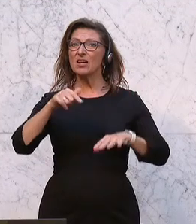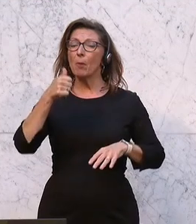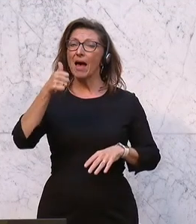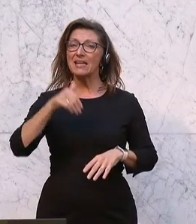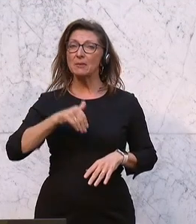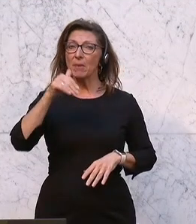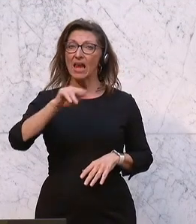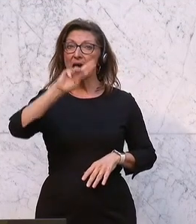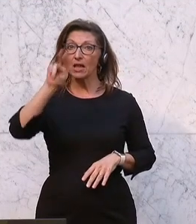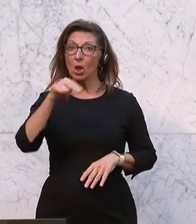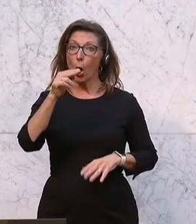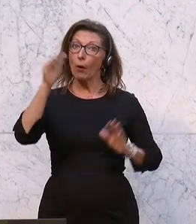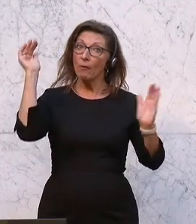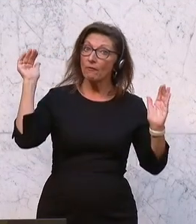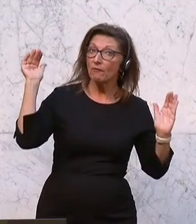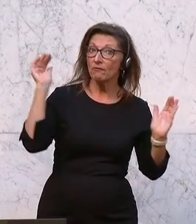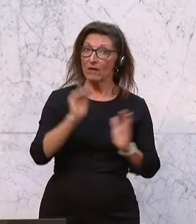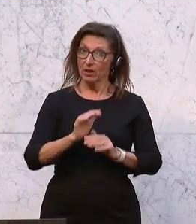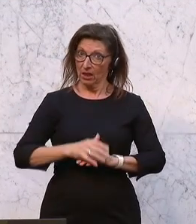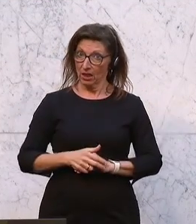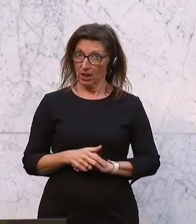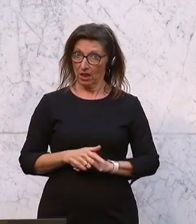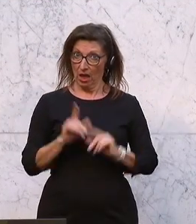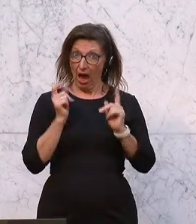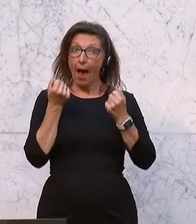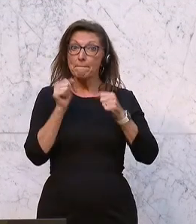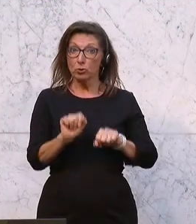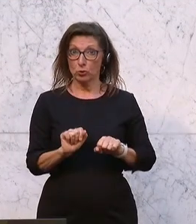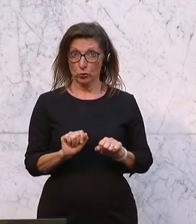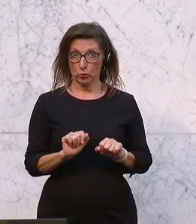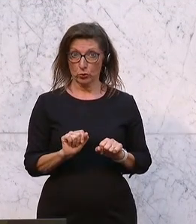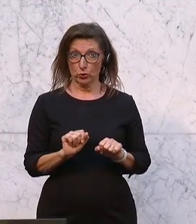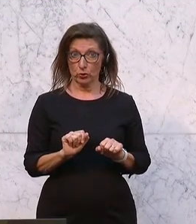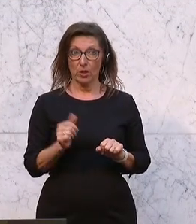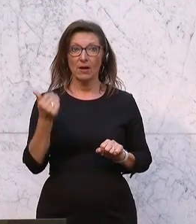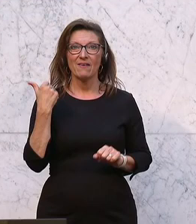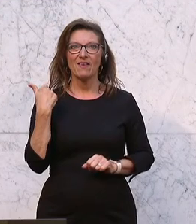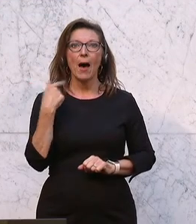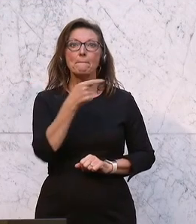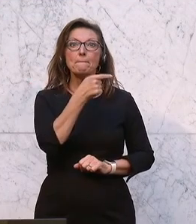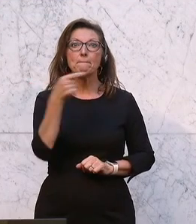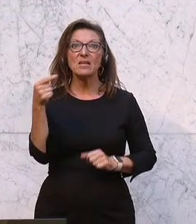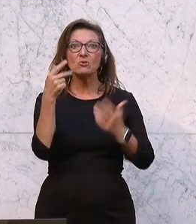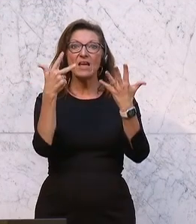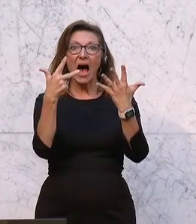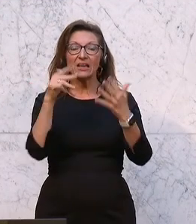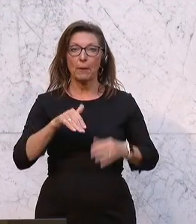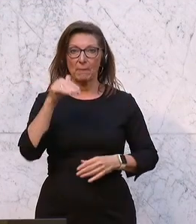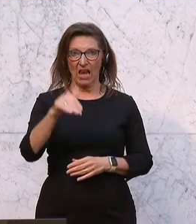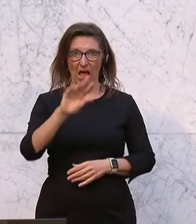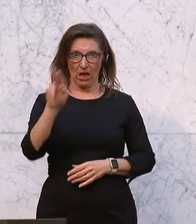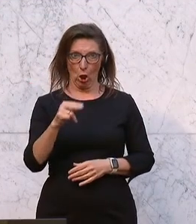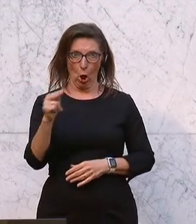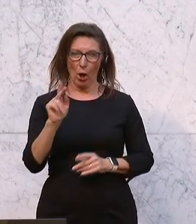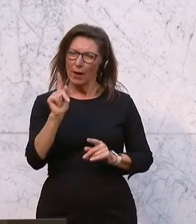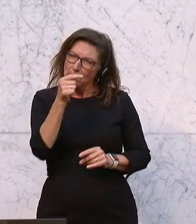Milliarden Euro. Der Abschluss war ein Minus von 8 Milliarden Euro. Das ist